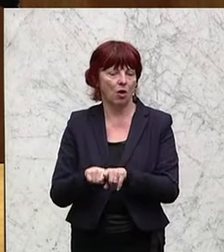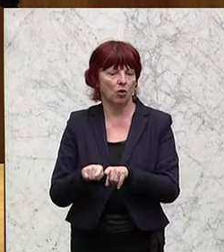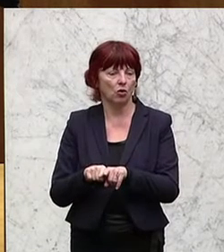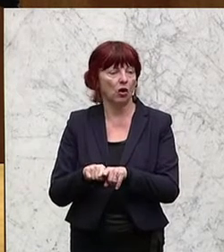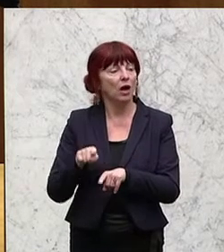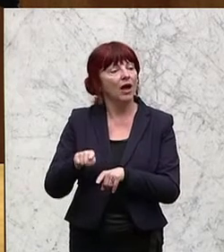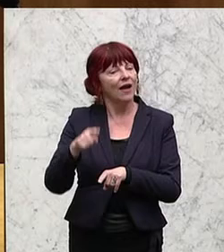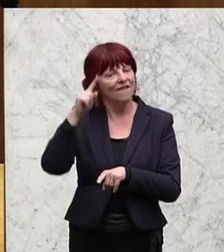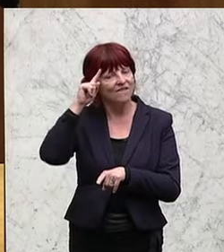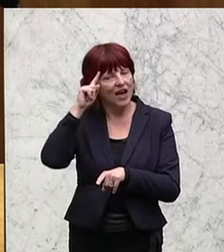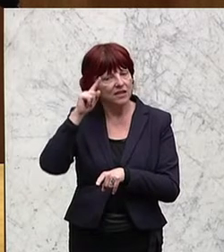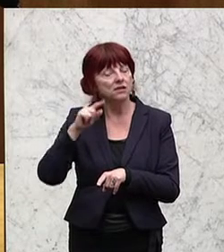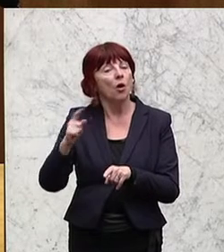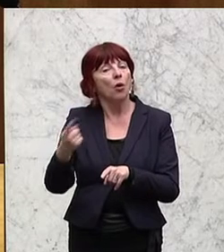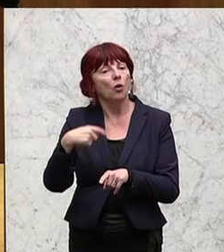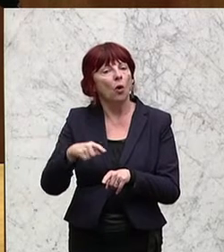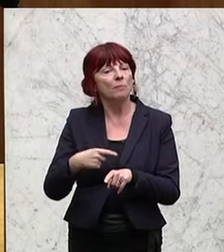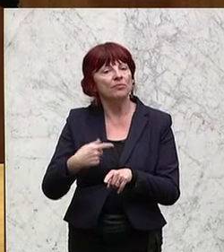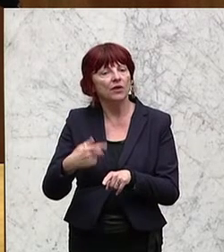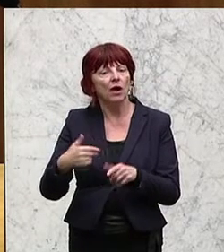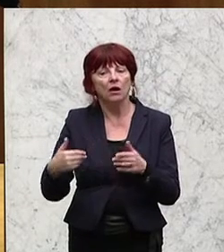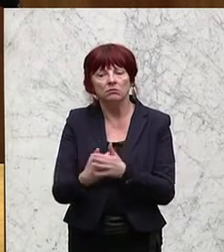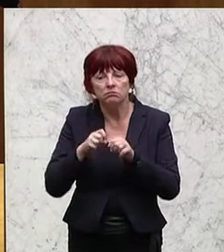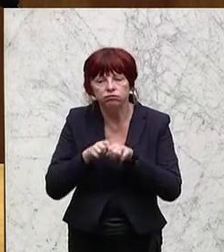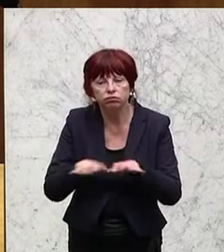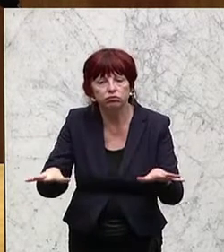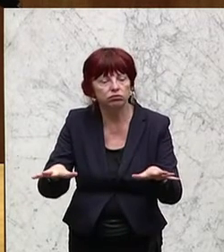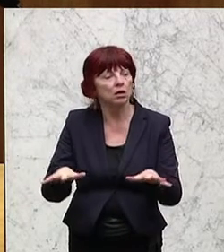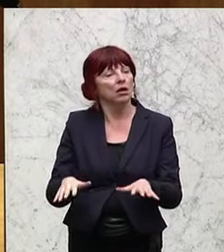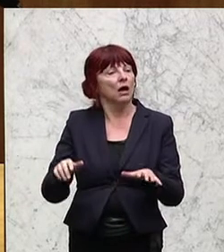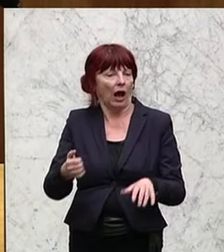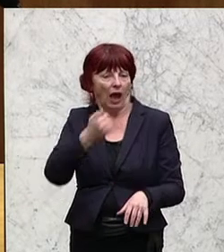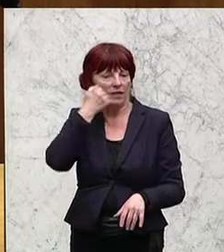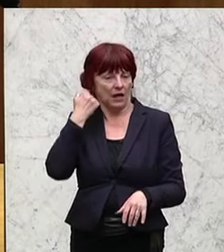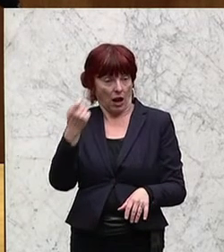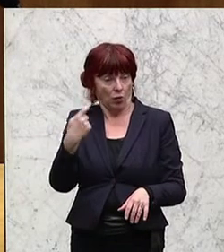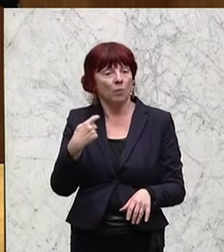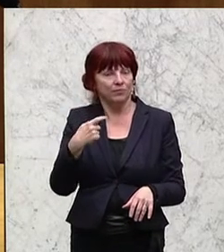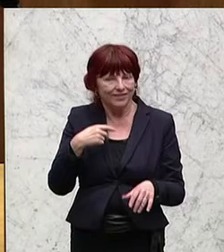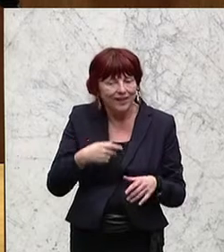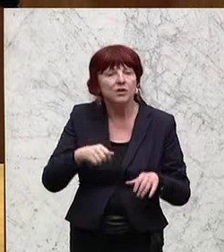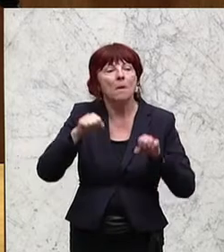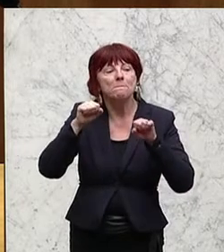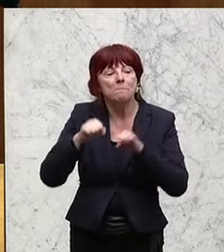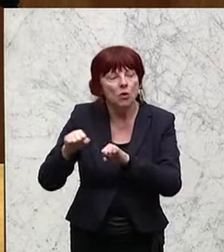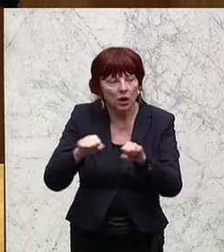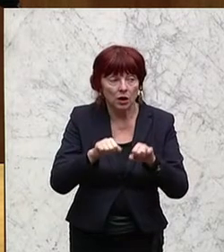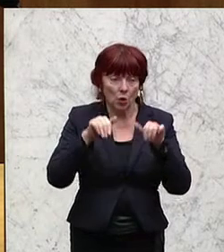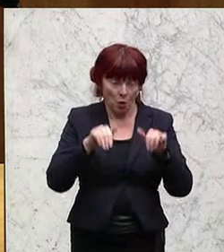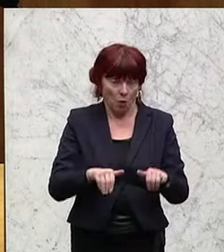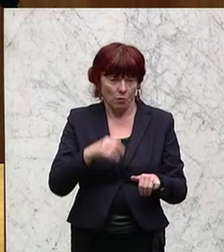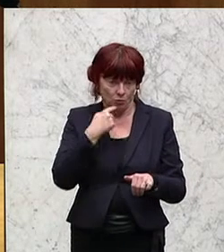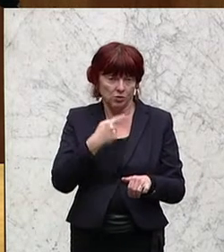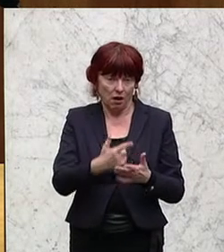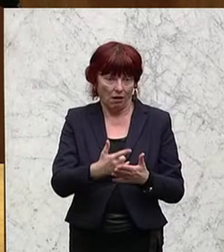ist eine Radikalisierung nahezu überall möglich. Natürlich muss man hintanstellen, dass durch Internet und ähnliche